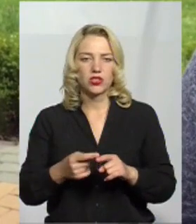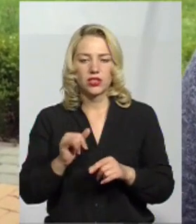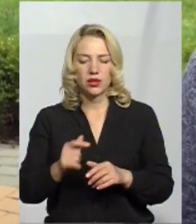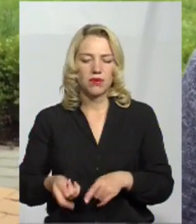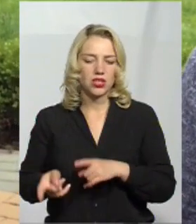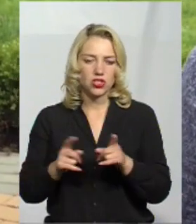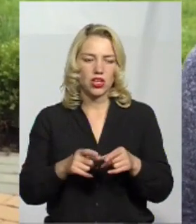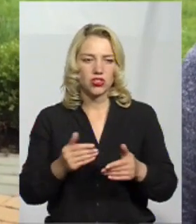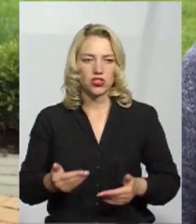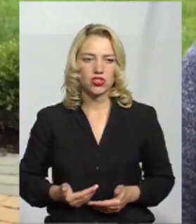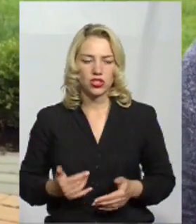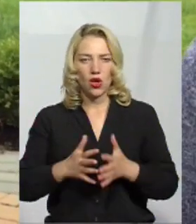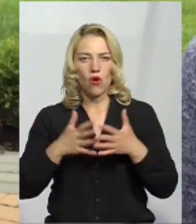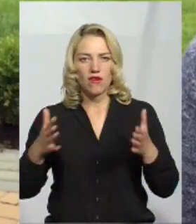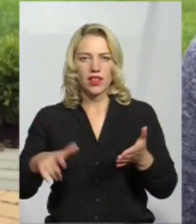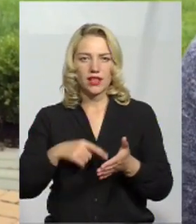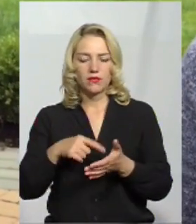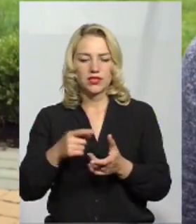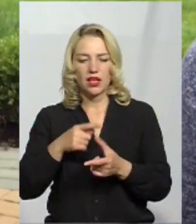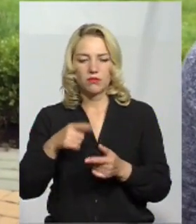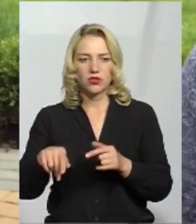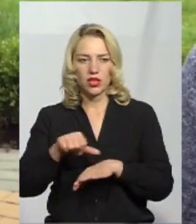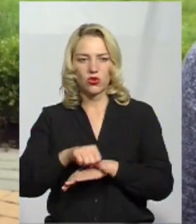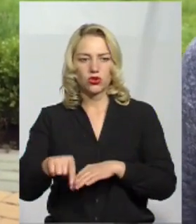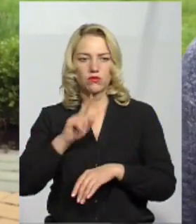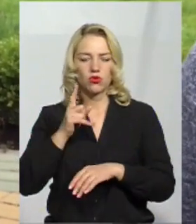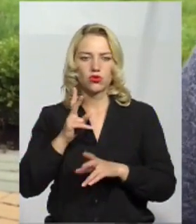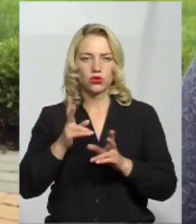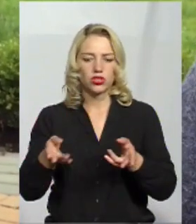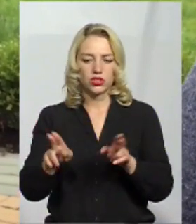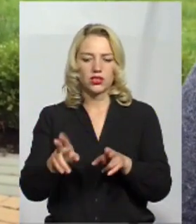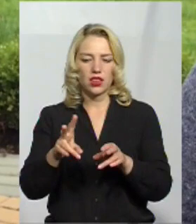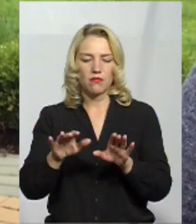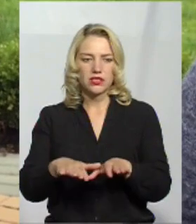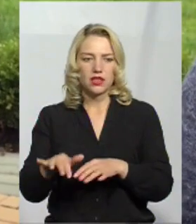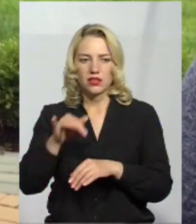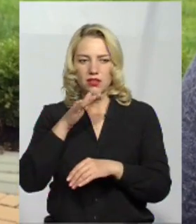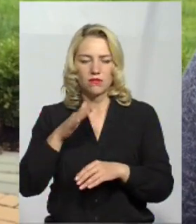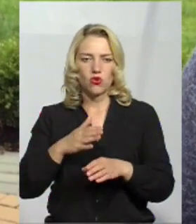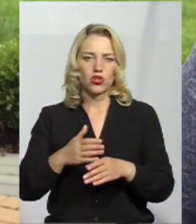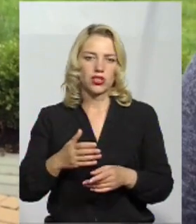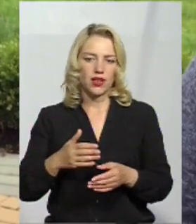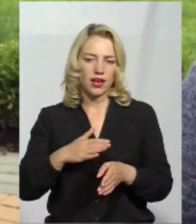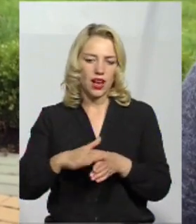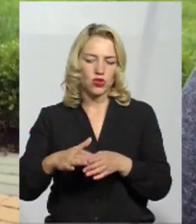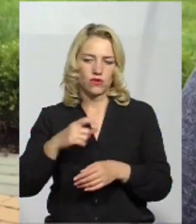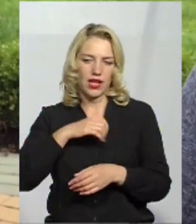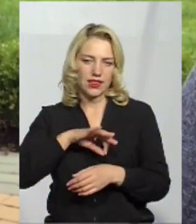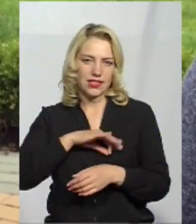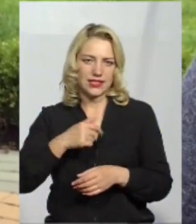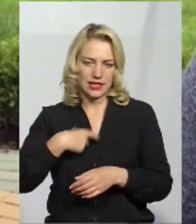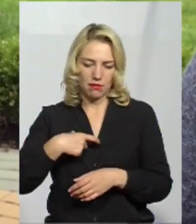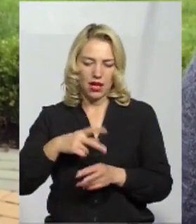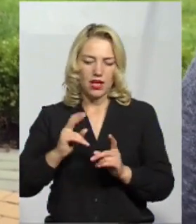жити у великі міста або за кордон. А молодь, яка залишилась на місцях, не може належним чином реалізувати себе. Як ви бачите